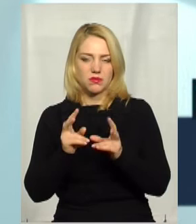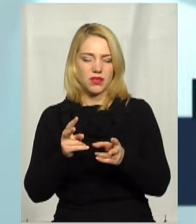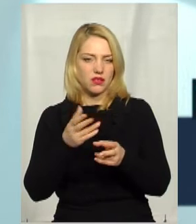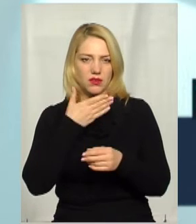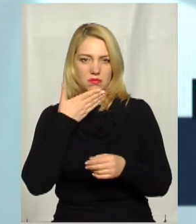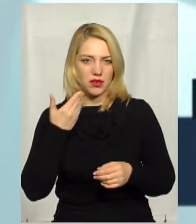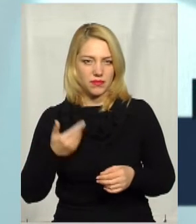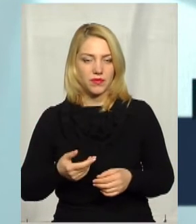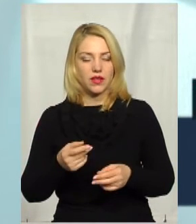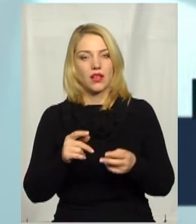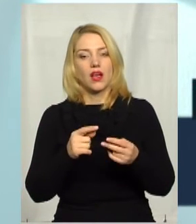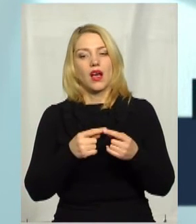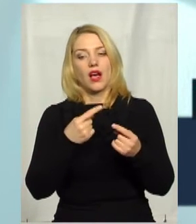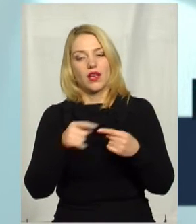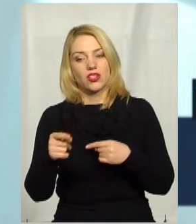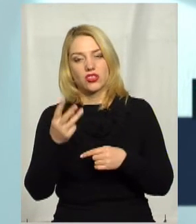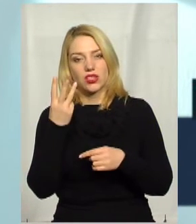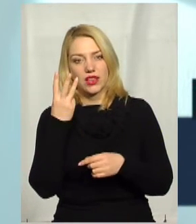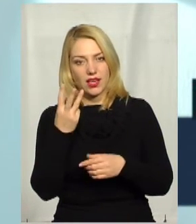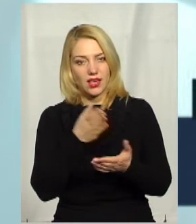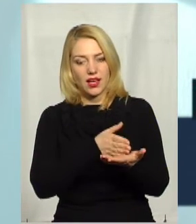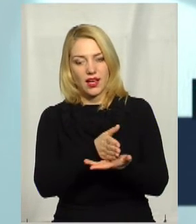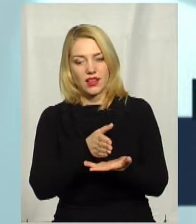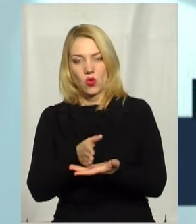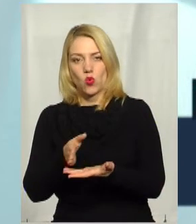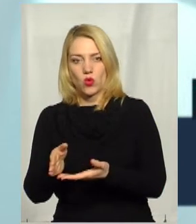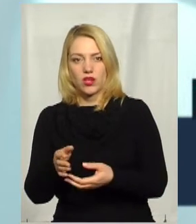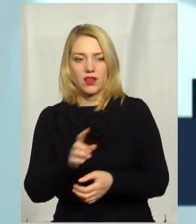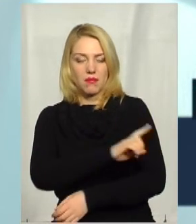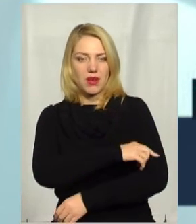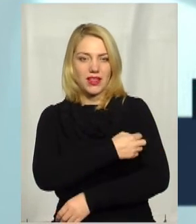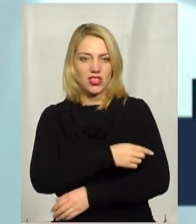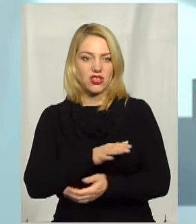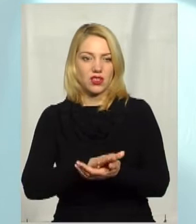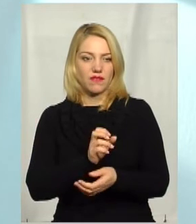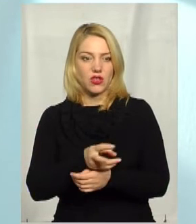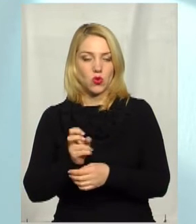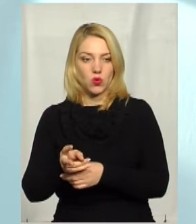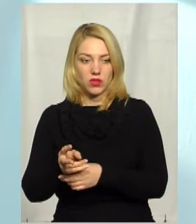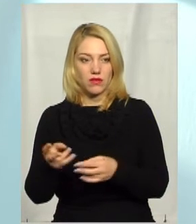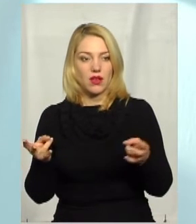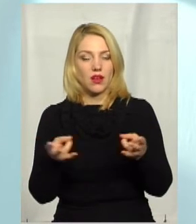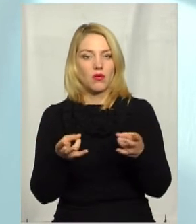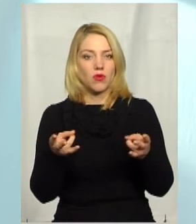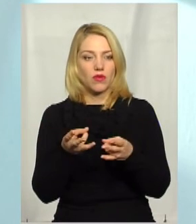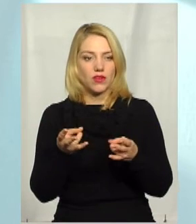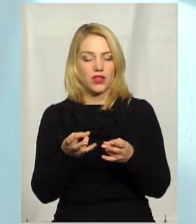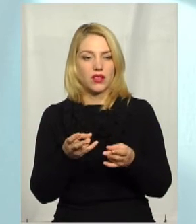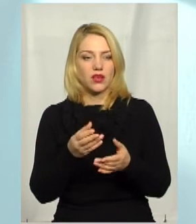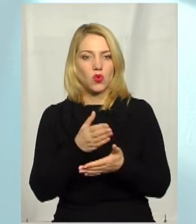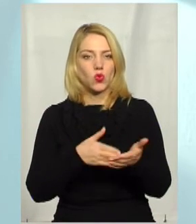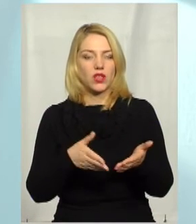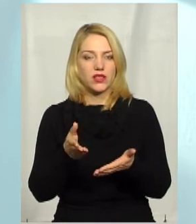несуть. Інші три категорії медичних відходів підлягають